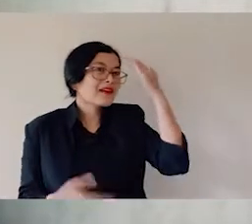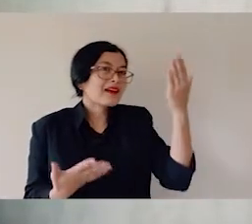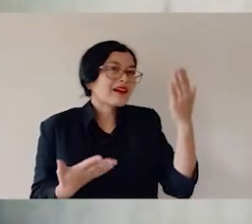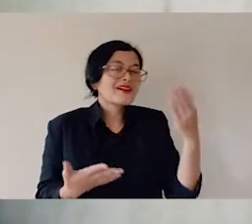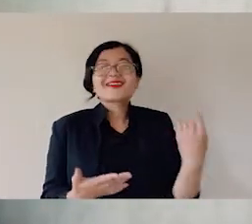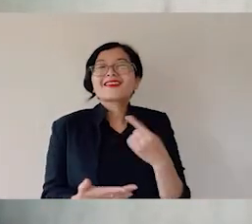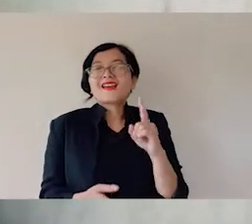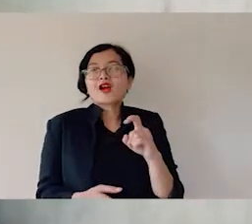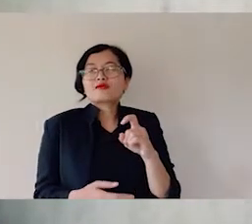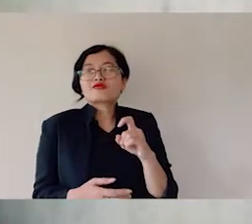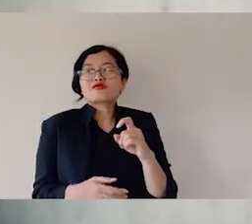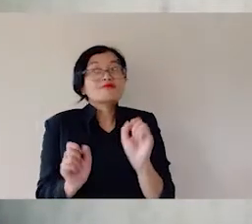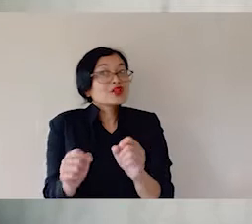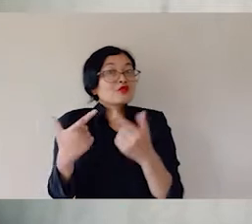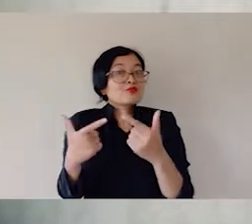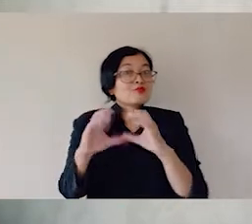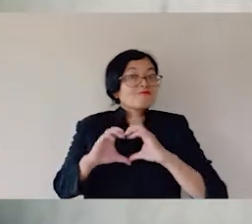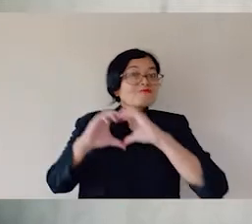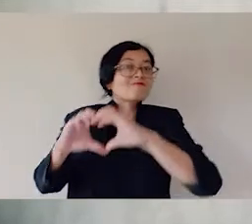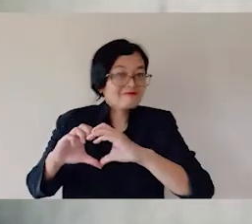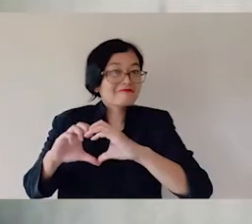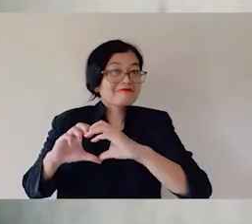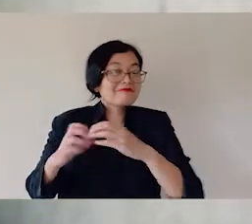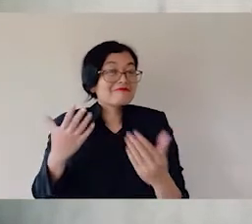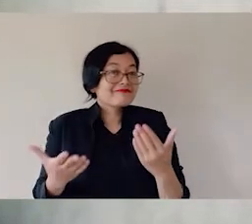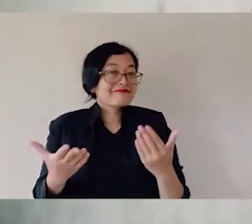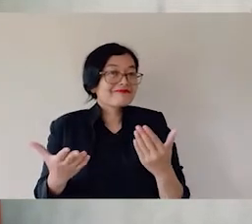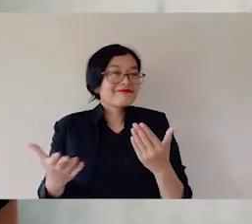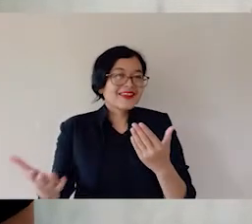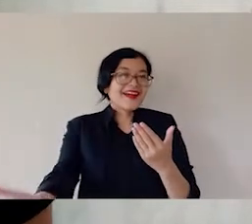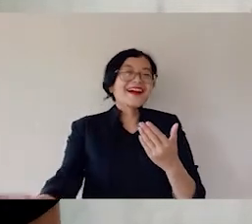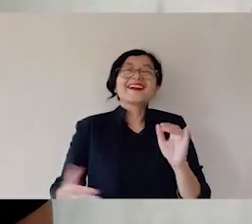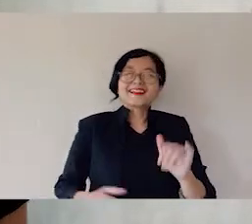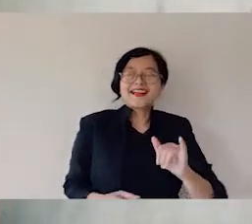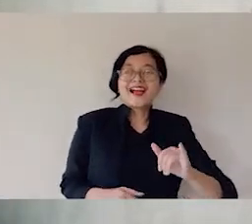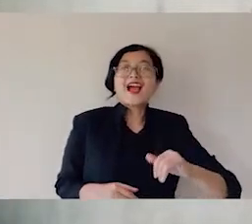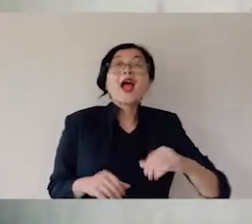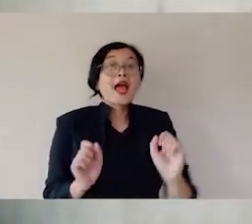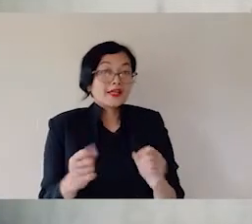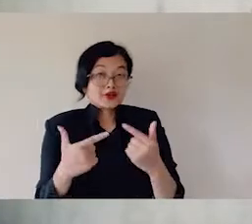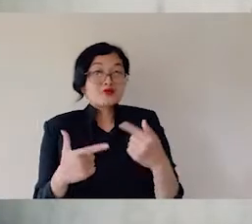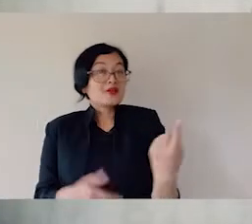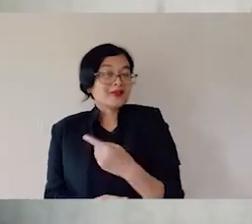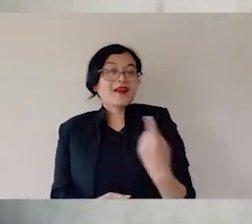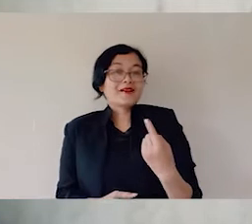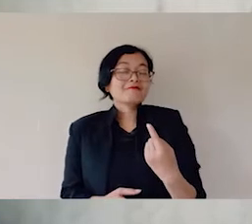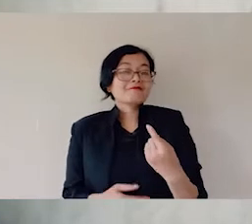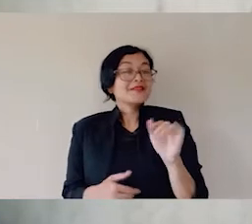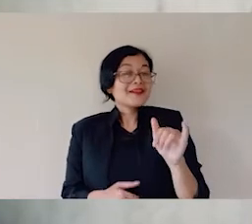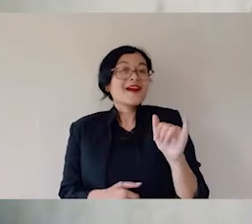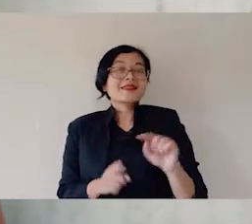kehidupan? Adik-adik yang dikasihi Tuhan, hidup kita ini adalah hidup di bawah bayang-bayang